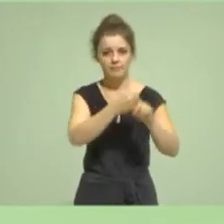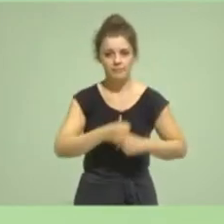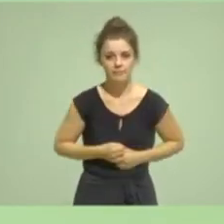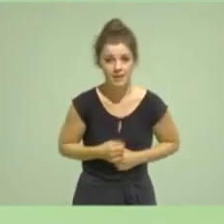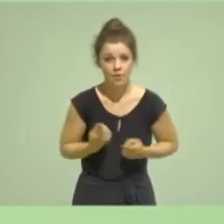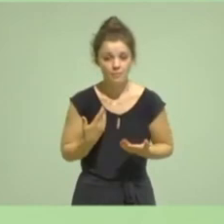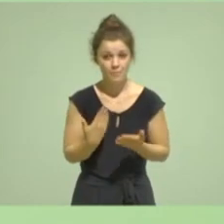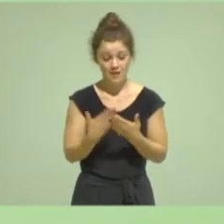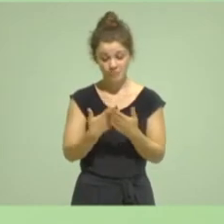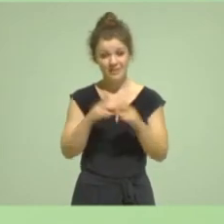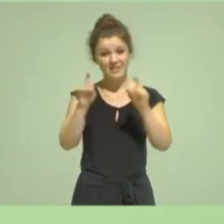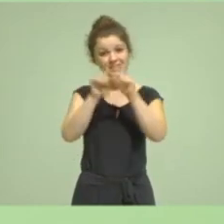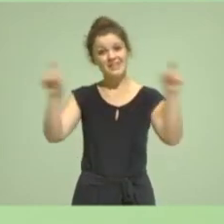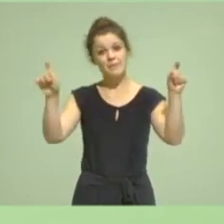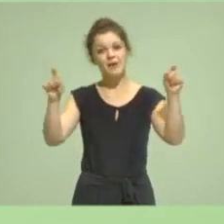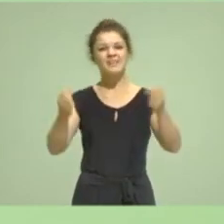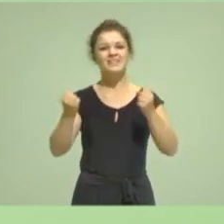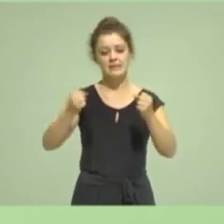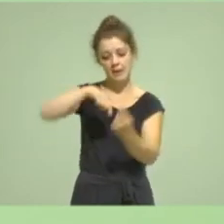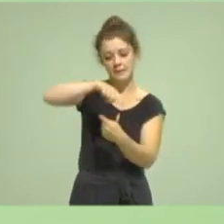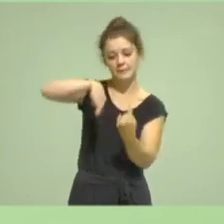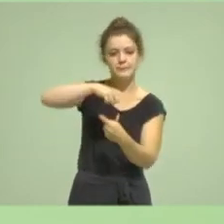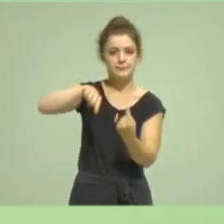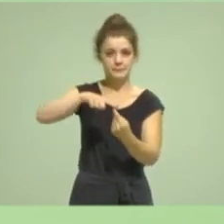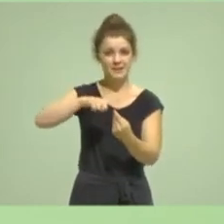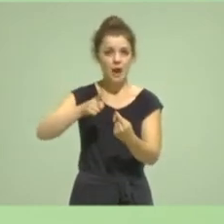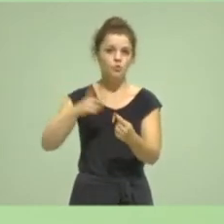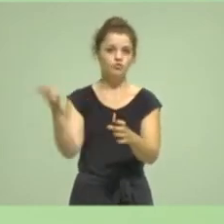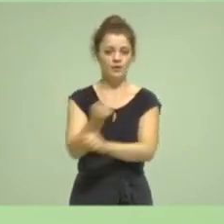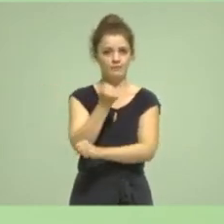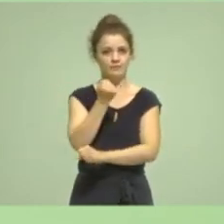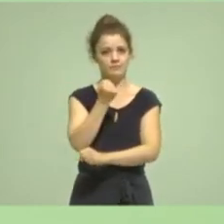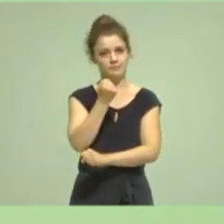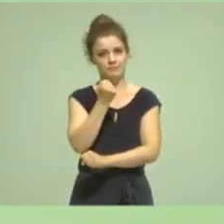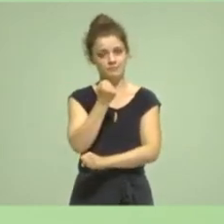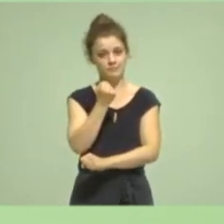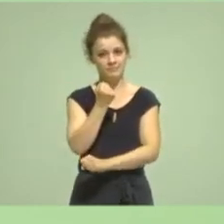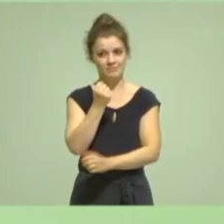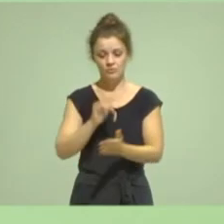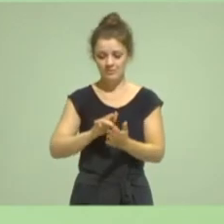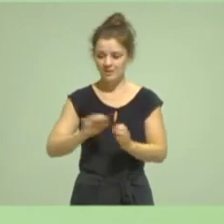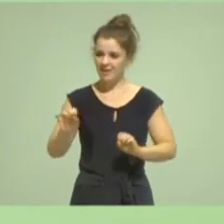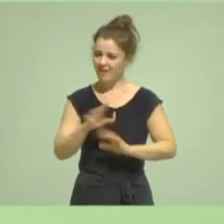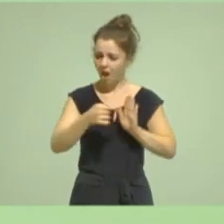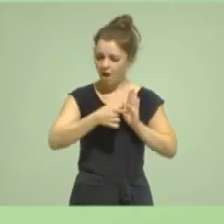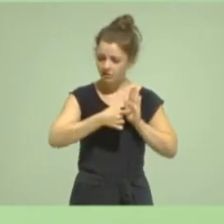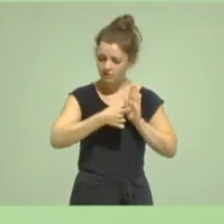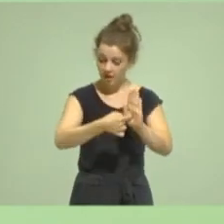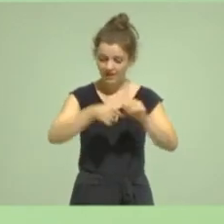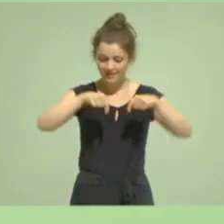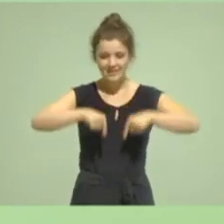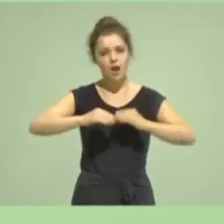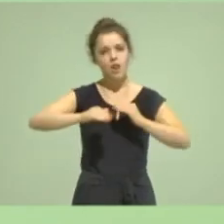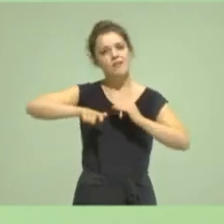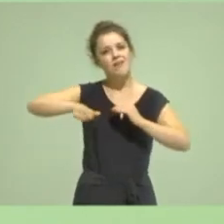Sicherheit, weil wir klar machen, dass Sicherheit für alle Menschen in Nordrhein